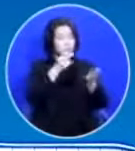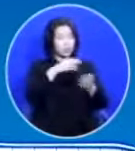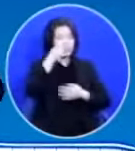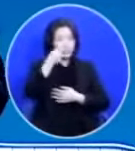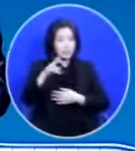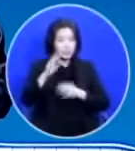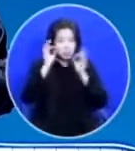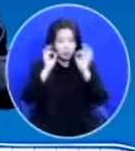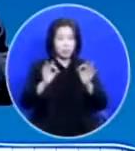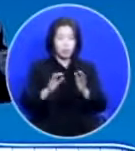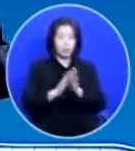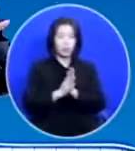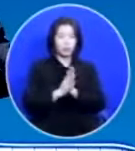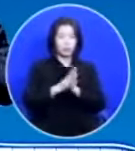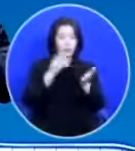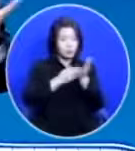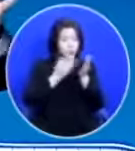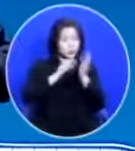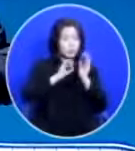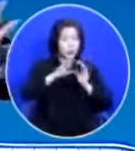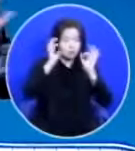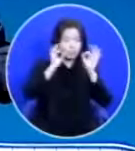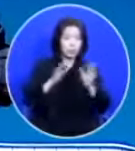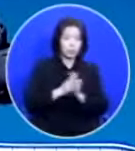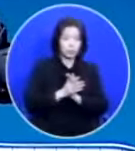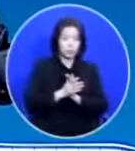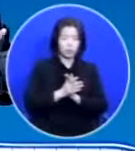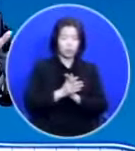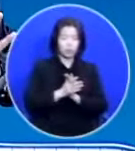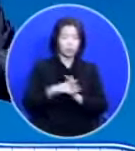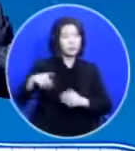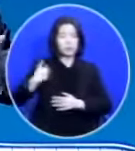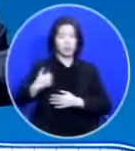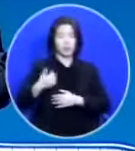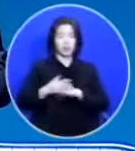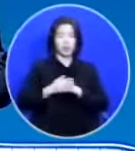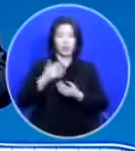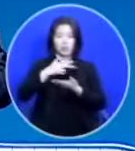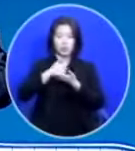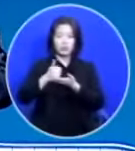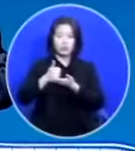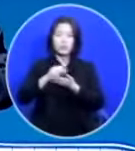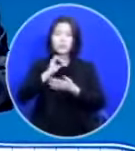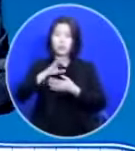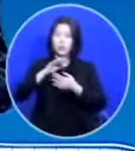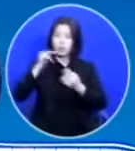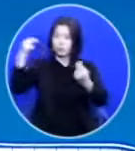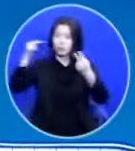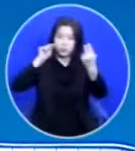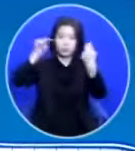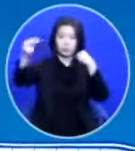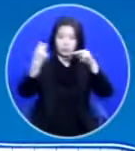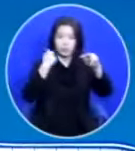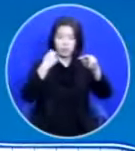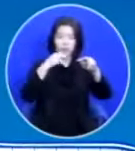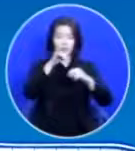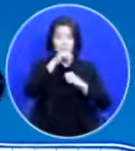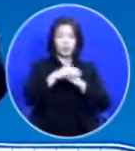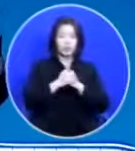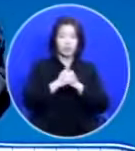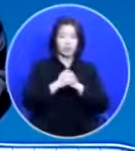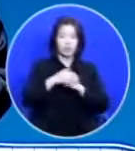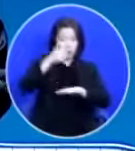어떻게 자꾸 주님과 초점이 안 맞으니 결국은 주님께